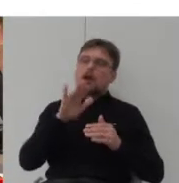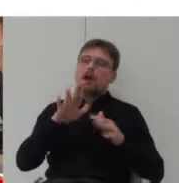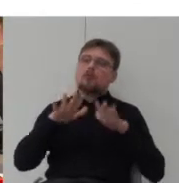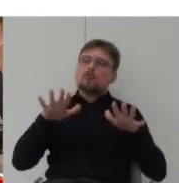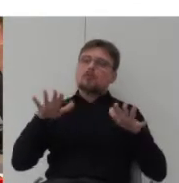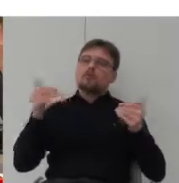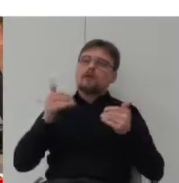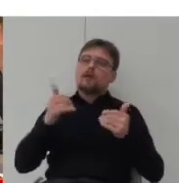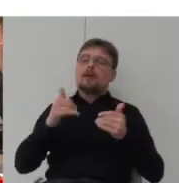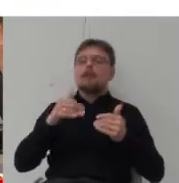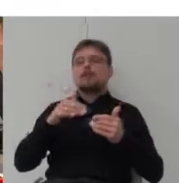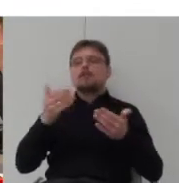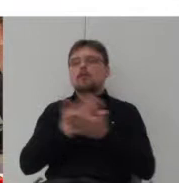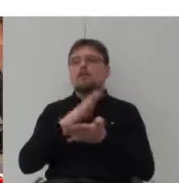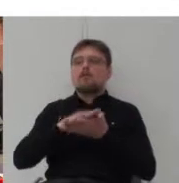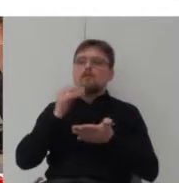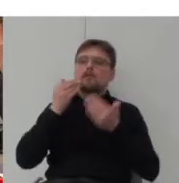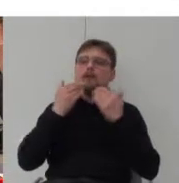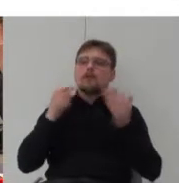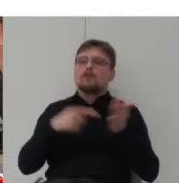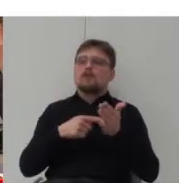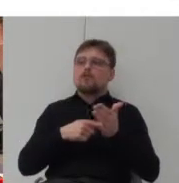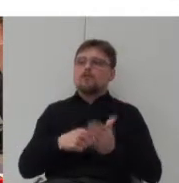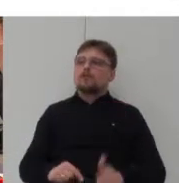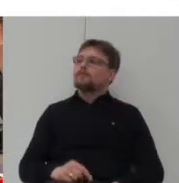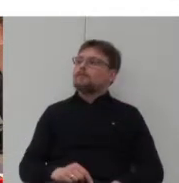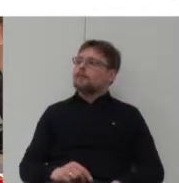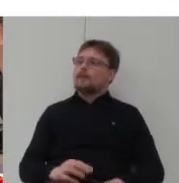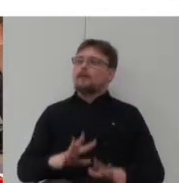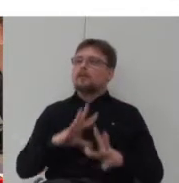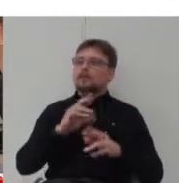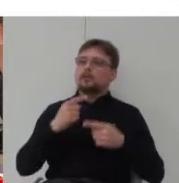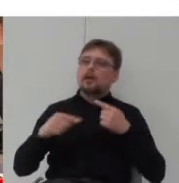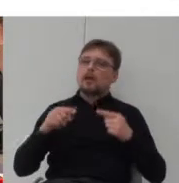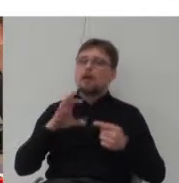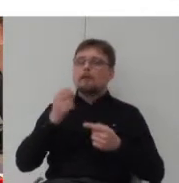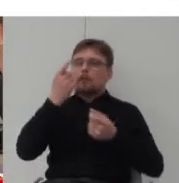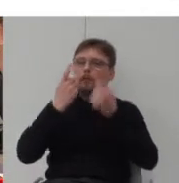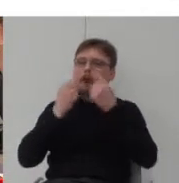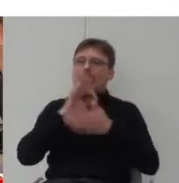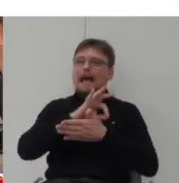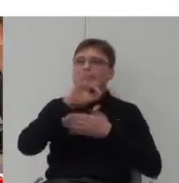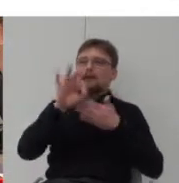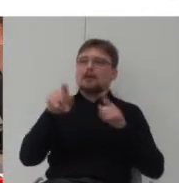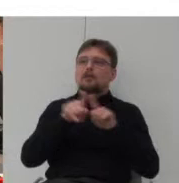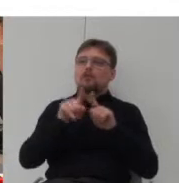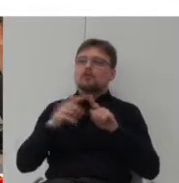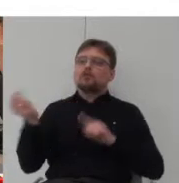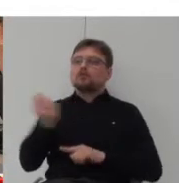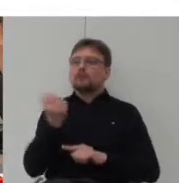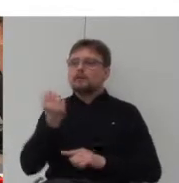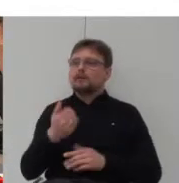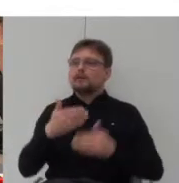W zasadzie wszystko zależy od inwencji architekta i użytkownika. Nawet ściana staje się